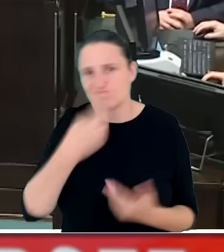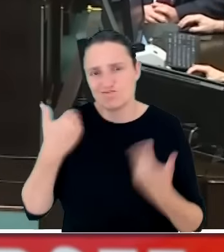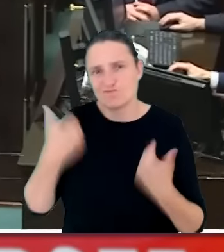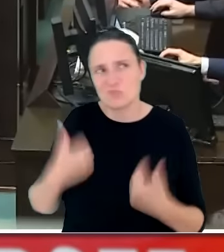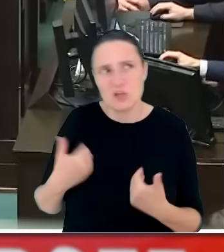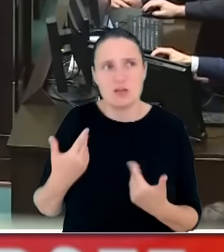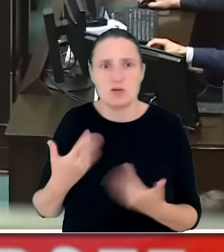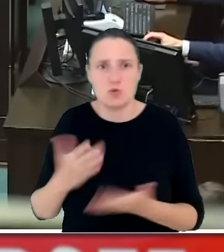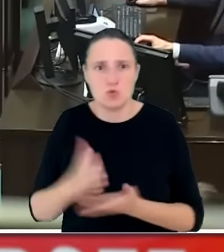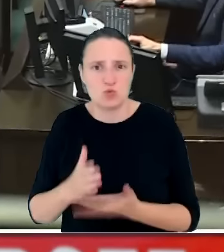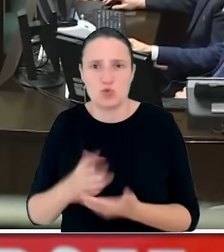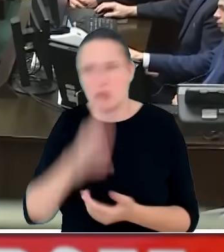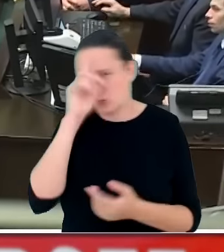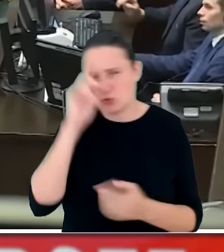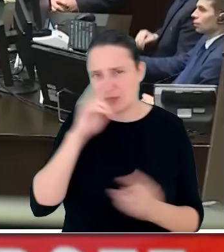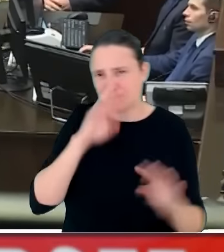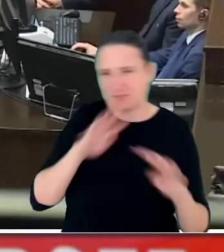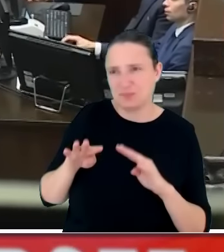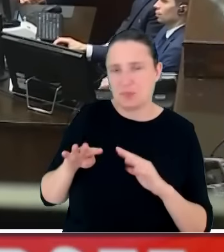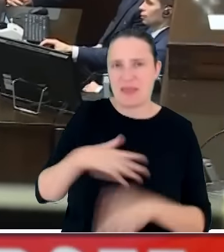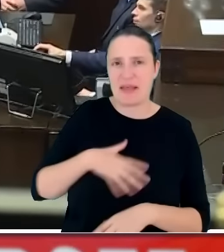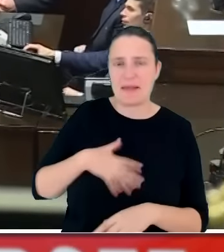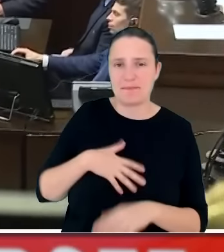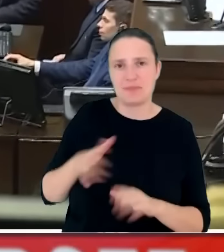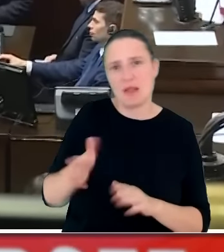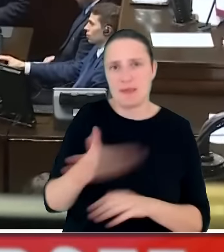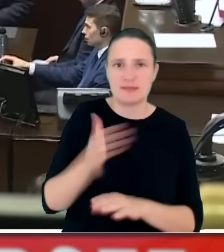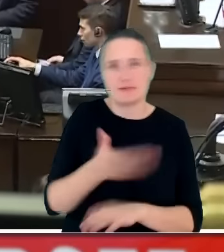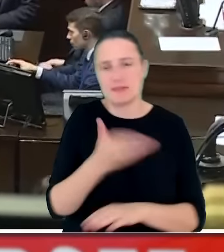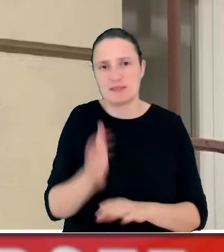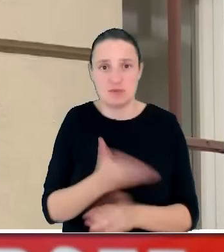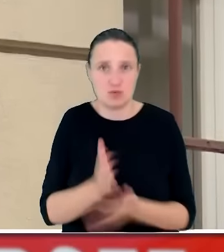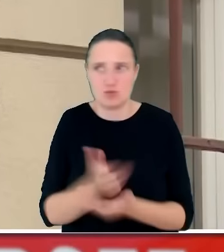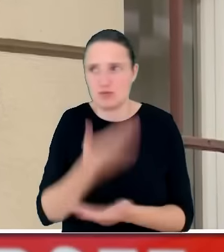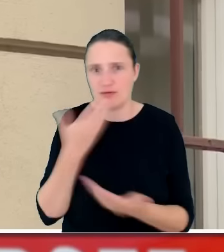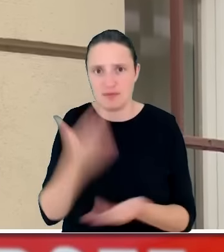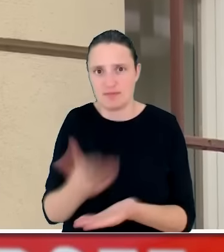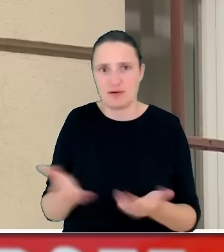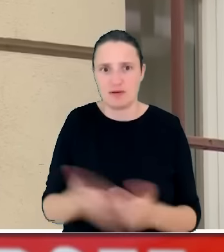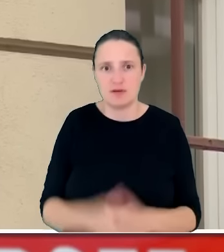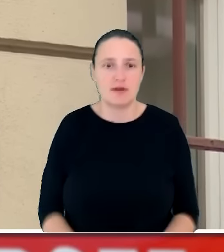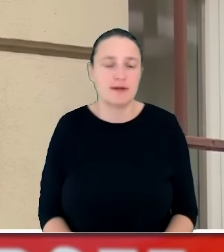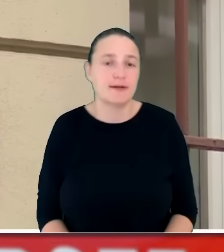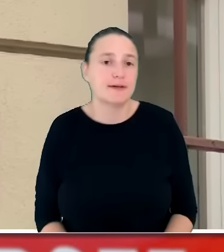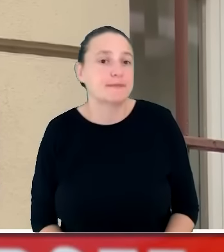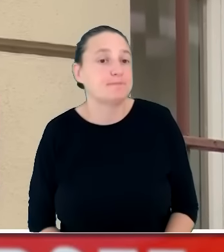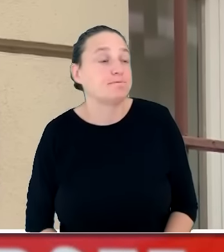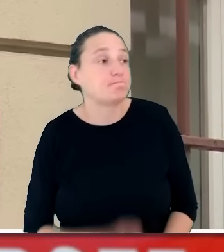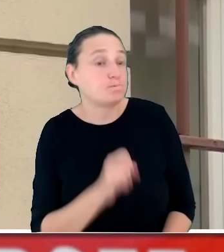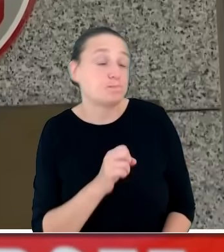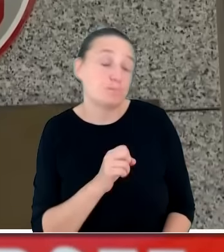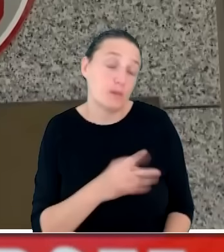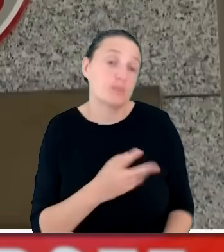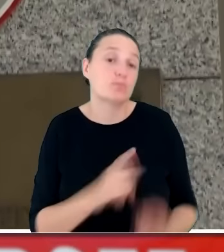No, my tak możemy to oceniać. Osoby, które patrzą realnie, trzeźwo na politykę NATO, co się dzieje w Polsce, z pewnością takie